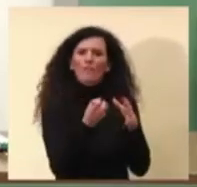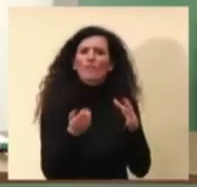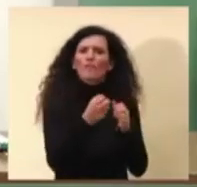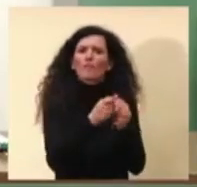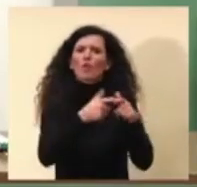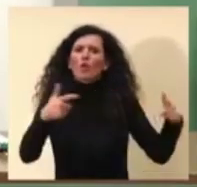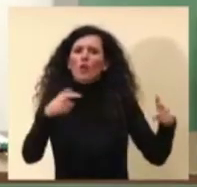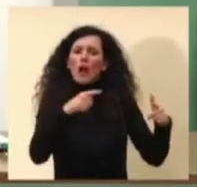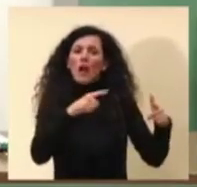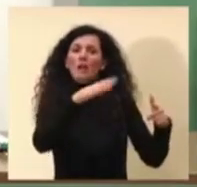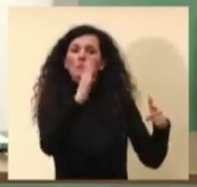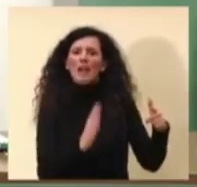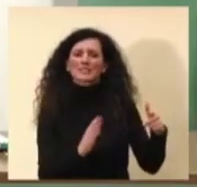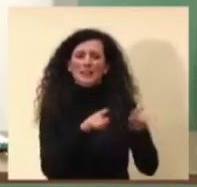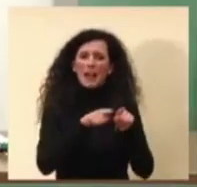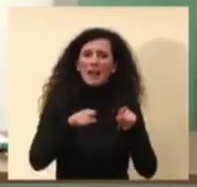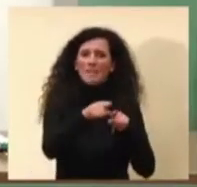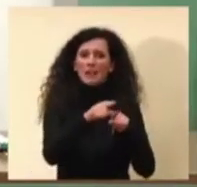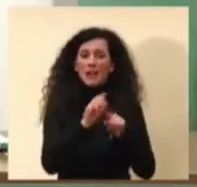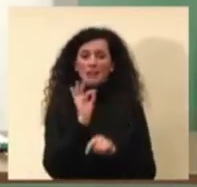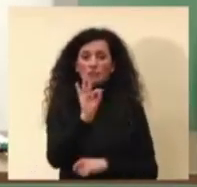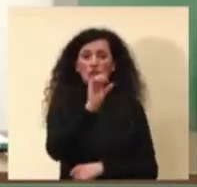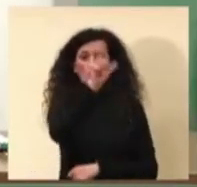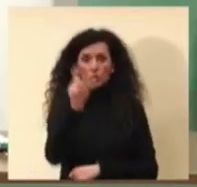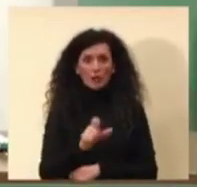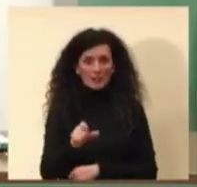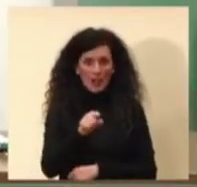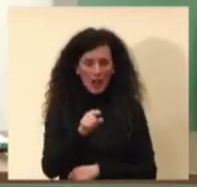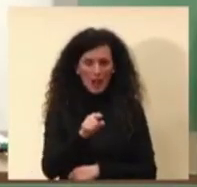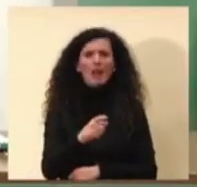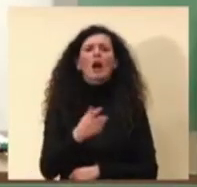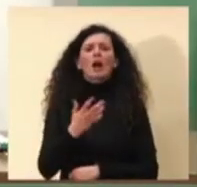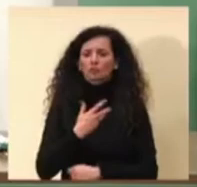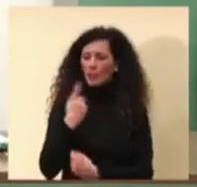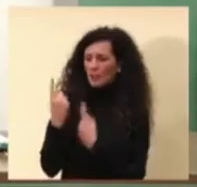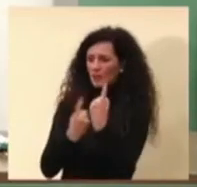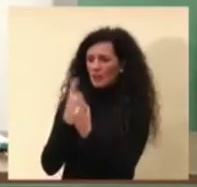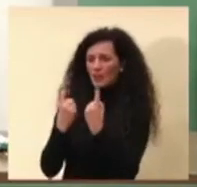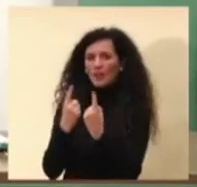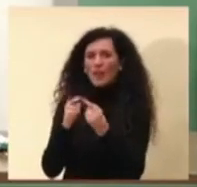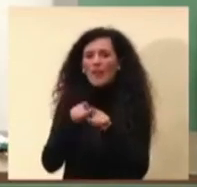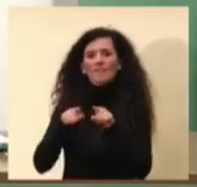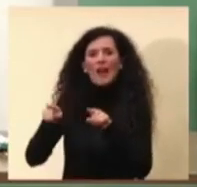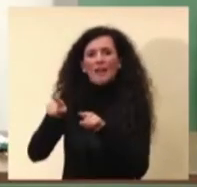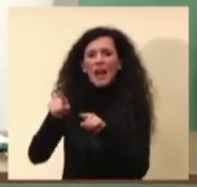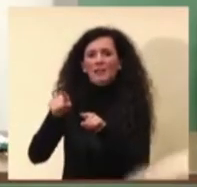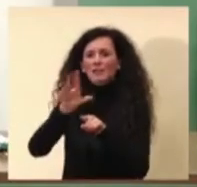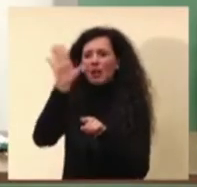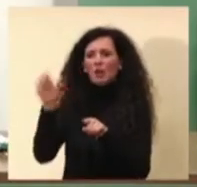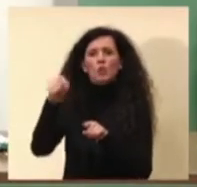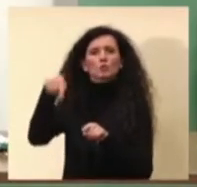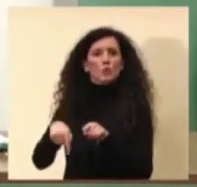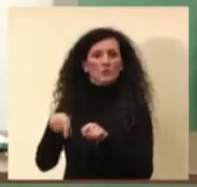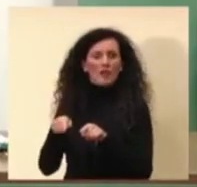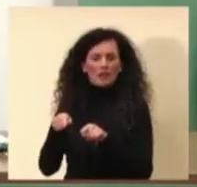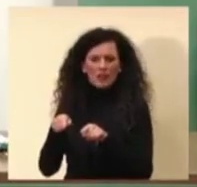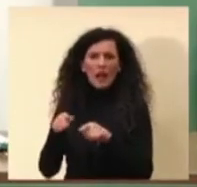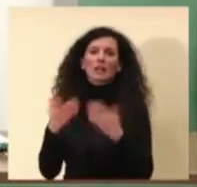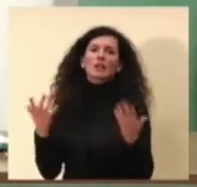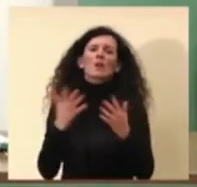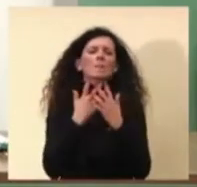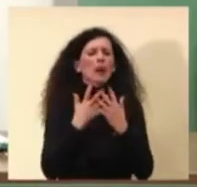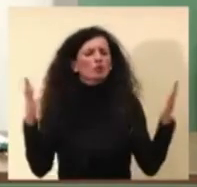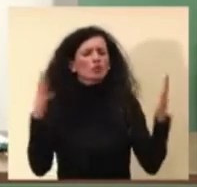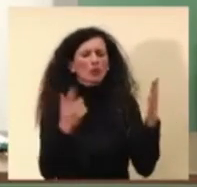nelle zone del centro Italia e abbiamo anche casi di variante sudafricana anche se in questo caso nella maggioranza dei